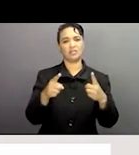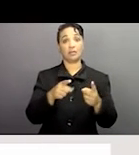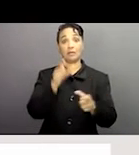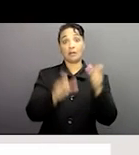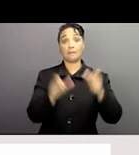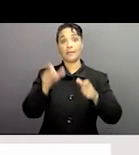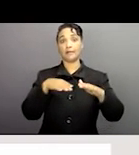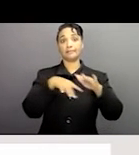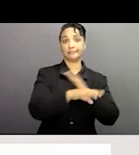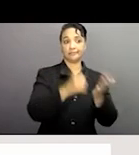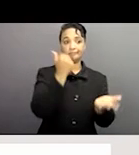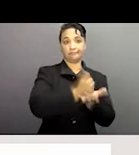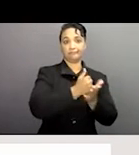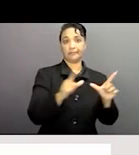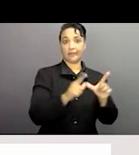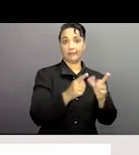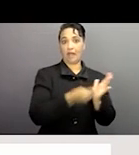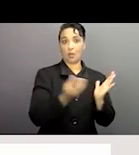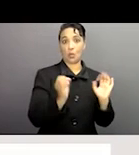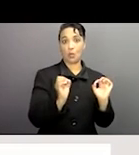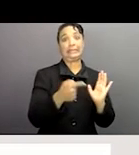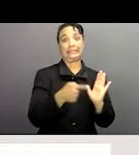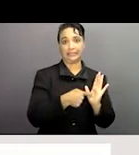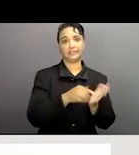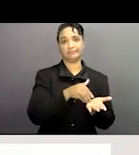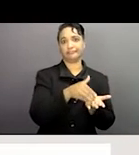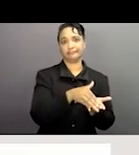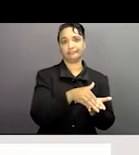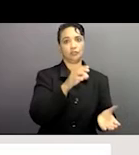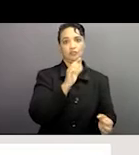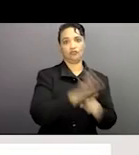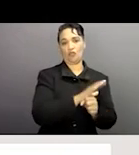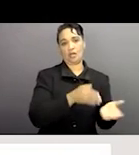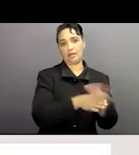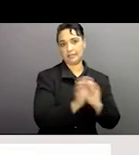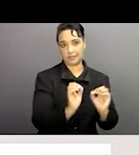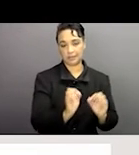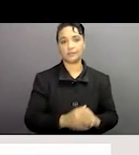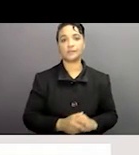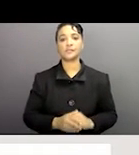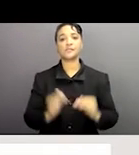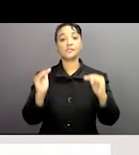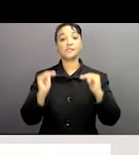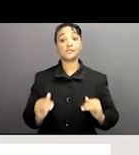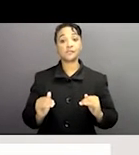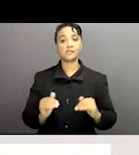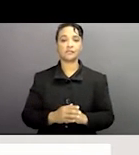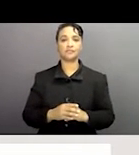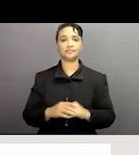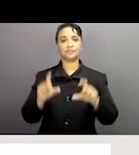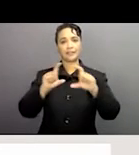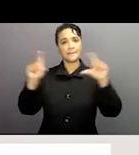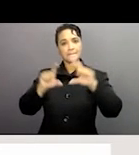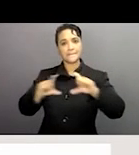vulnérables et aussi bien que certains travailleurs qui ne sont pas documentés et aussi bien que l